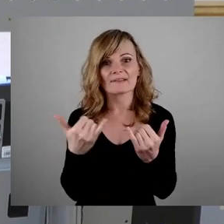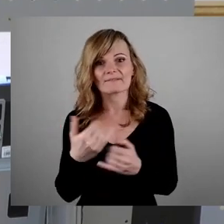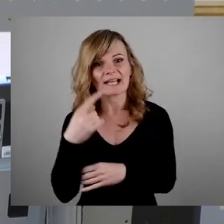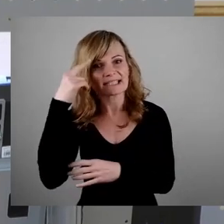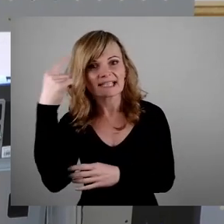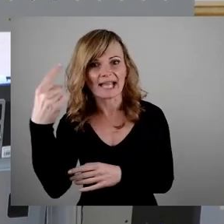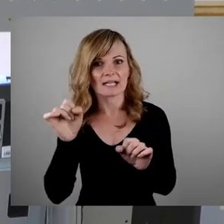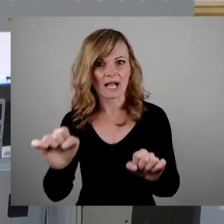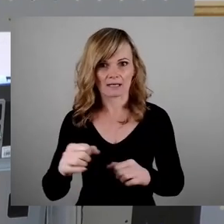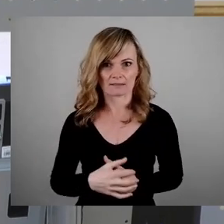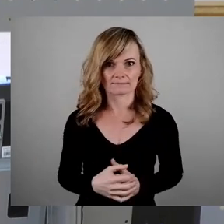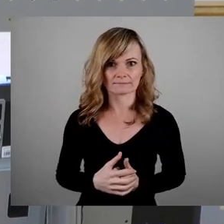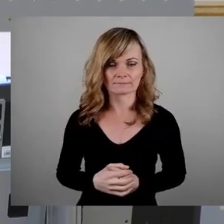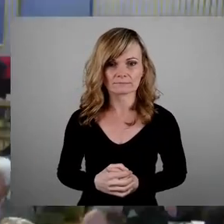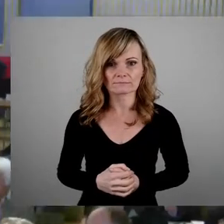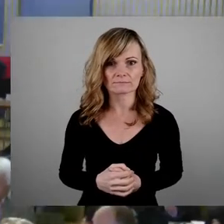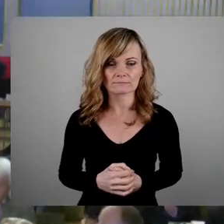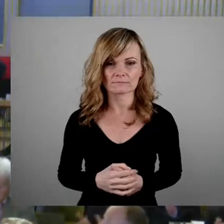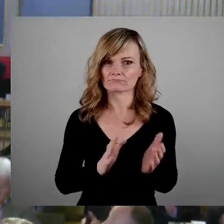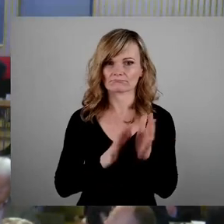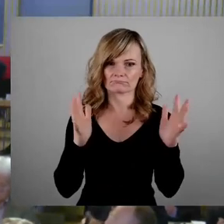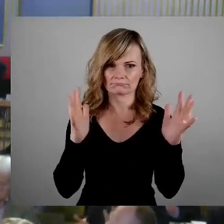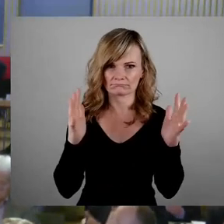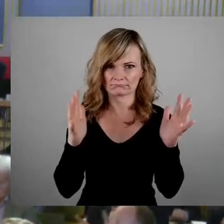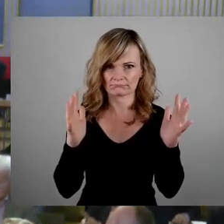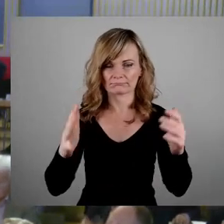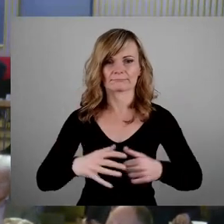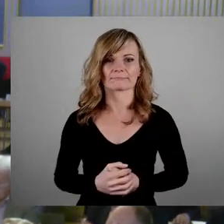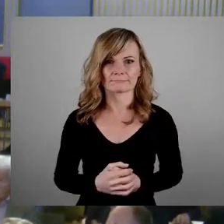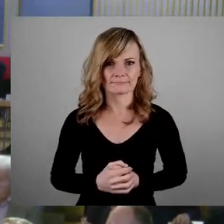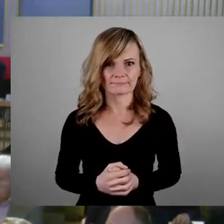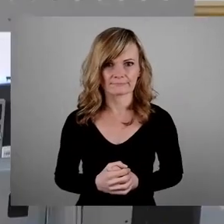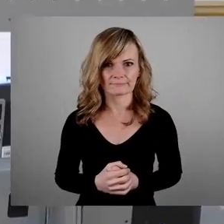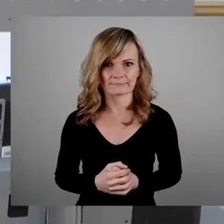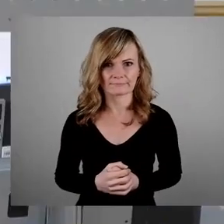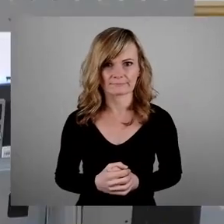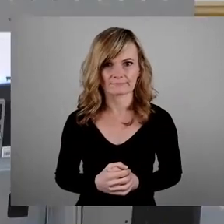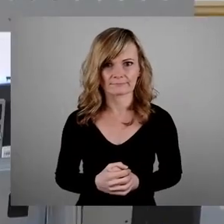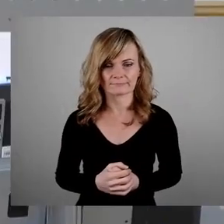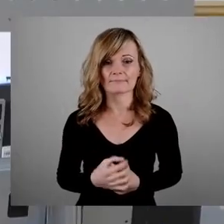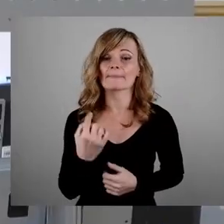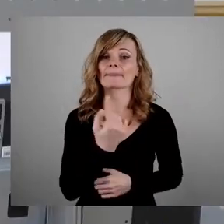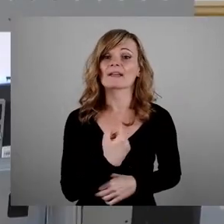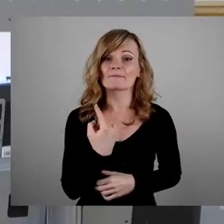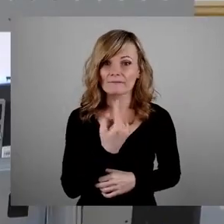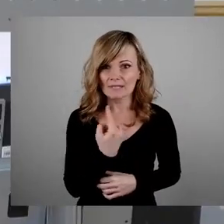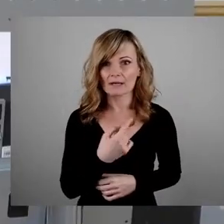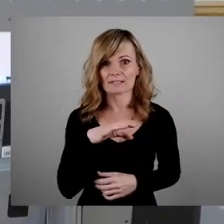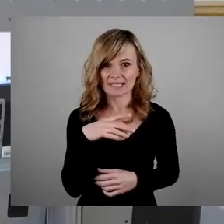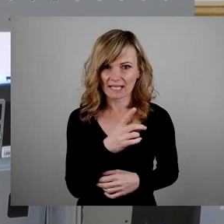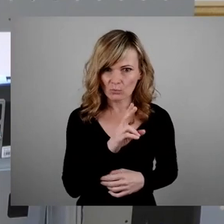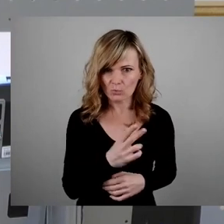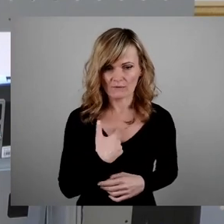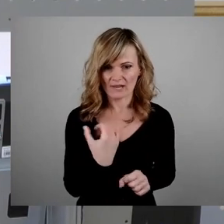Und was wir als CDU tun,